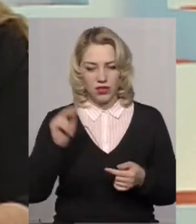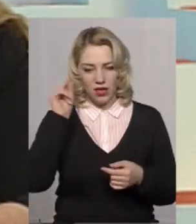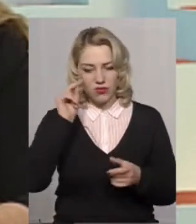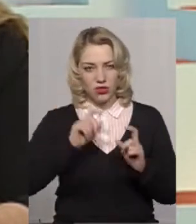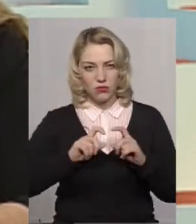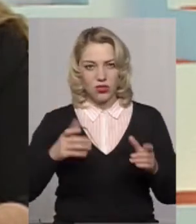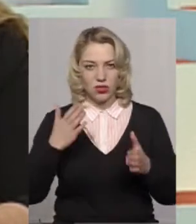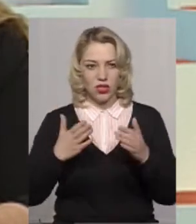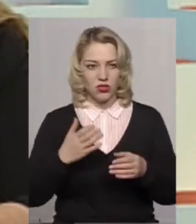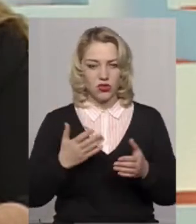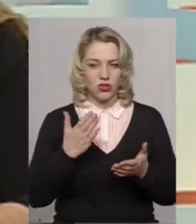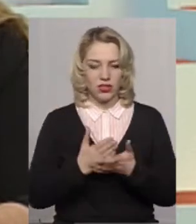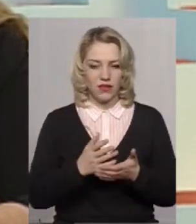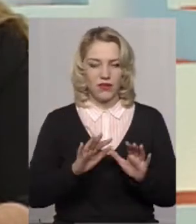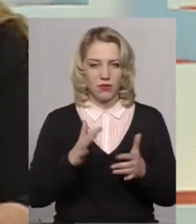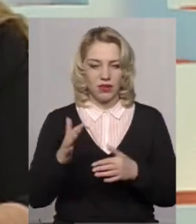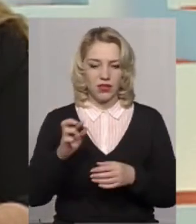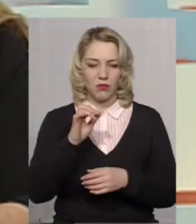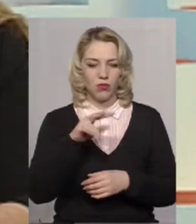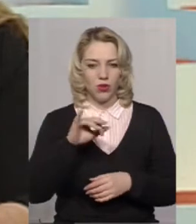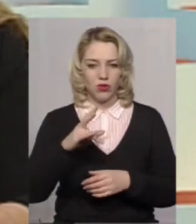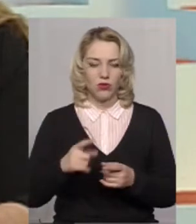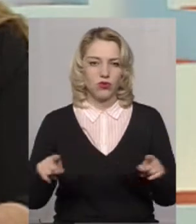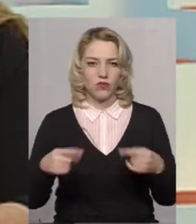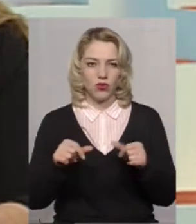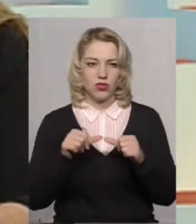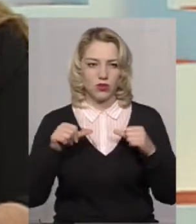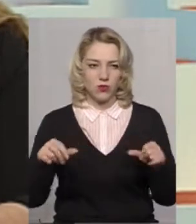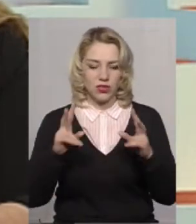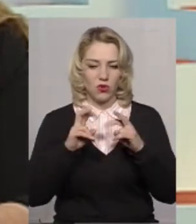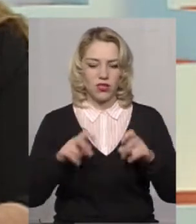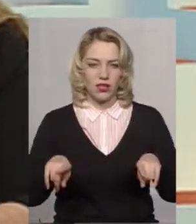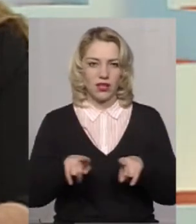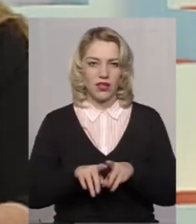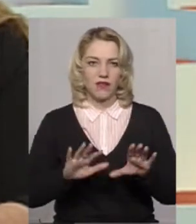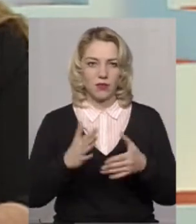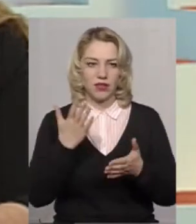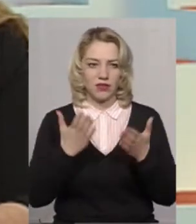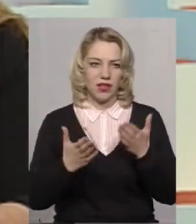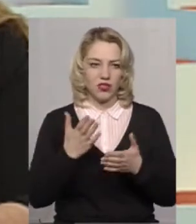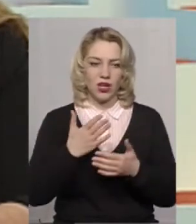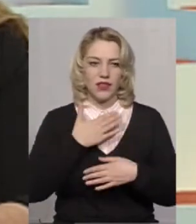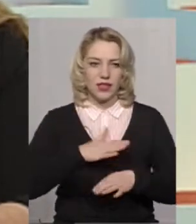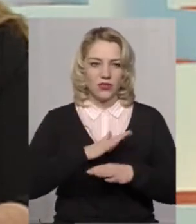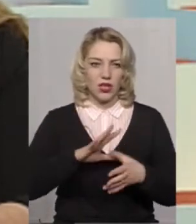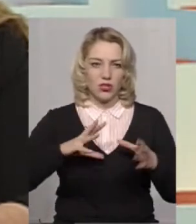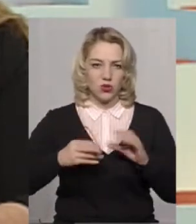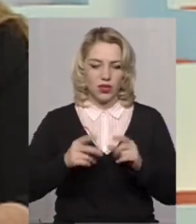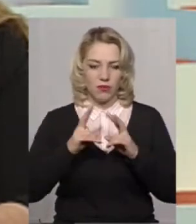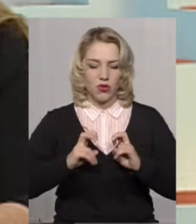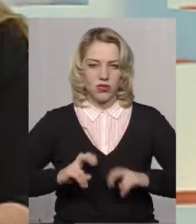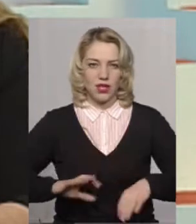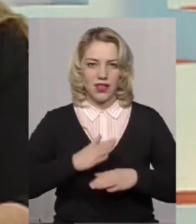закладі, якщо встановлені випадки булінгу, створюється комісія за розгляду таких випадків. Якщо, наприклад, не задоволені результатом